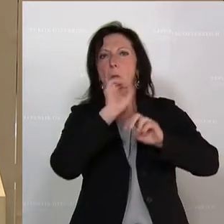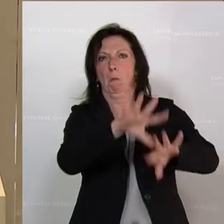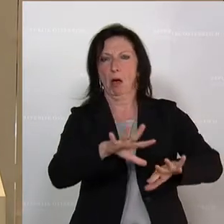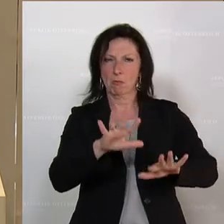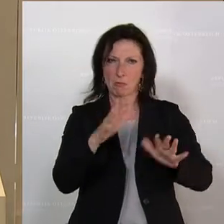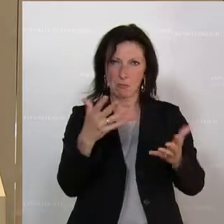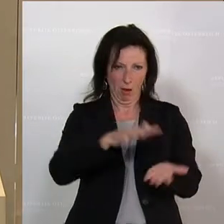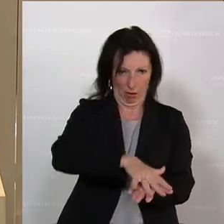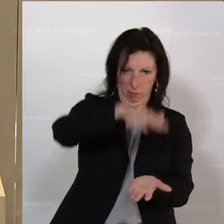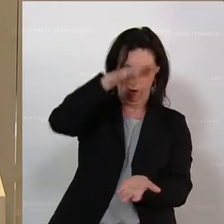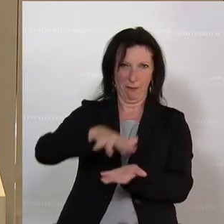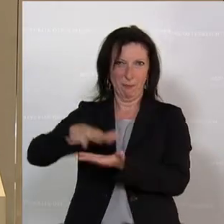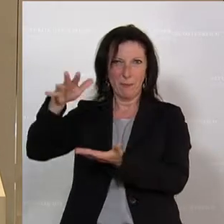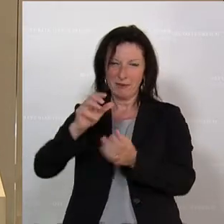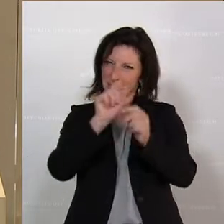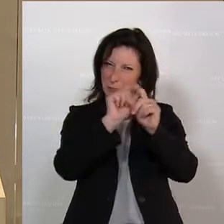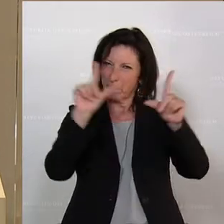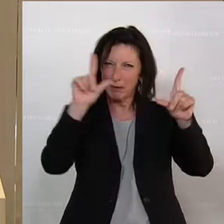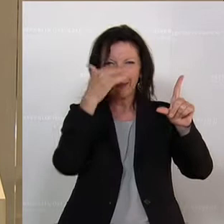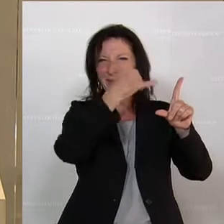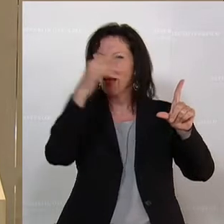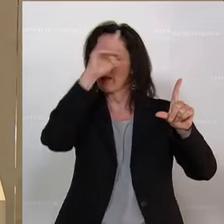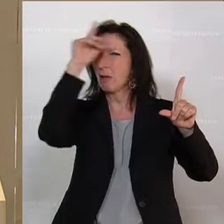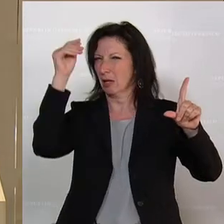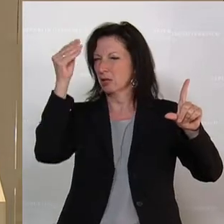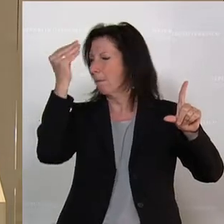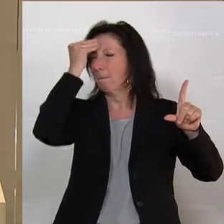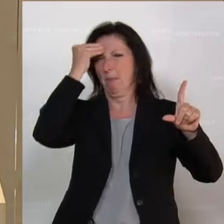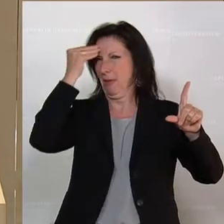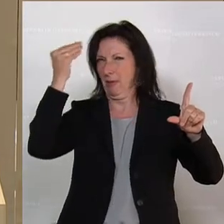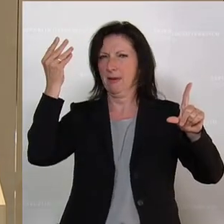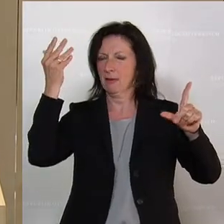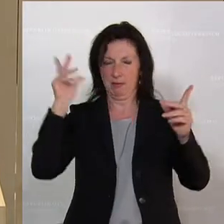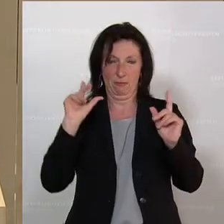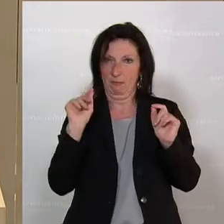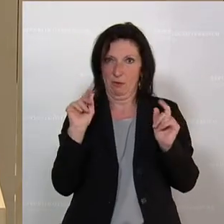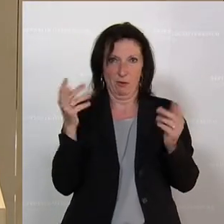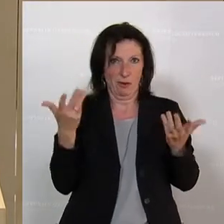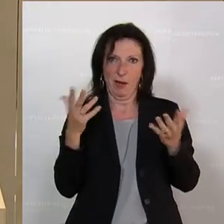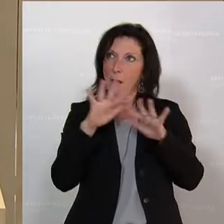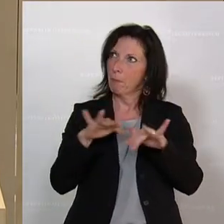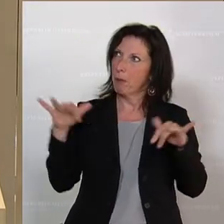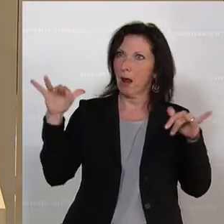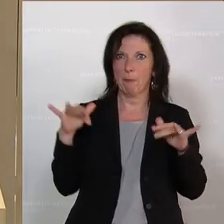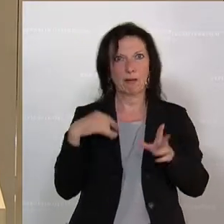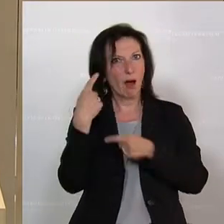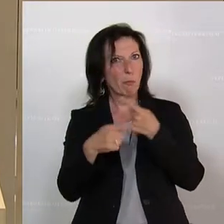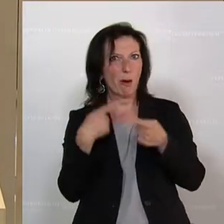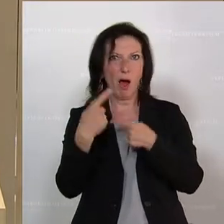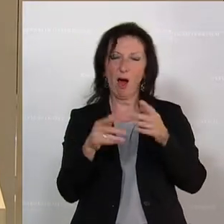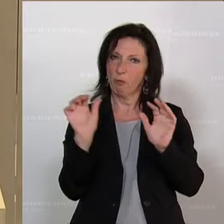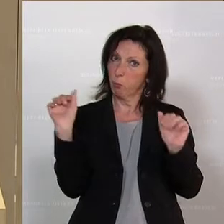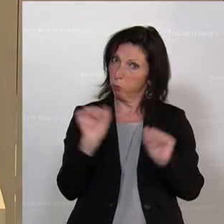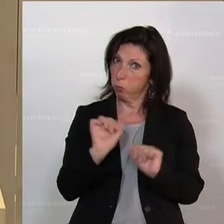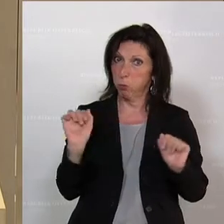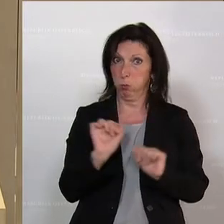Erinnerung bleiben. Das ist ein Bild, das uns hängen bleibt. Und das stellt auch einen Tiefpunkt im Parlamentarismus klar dar.